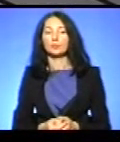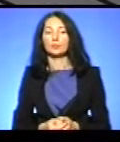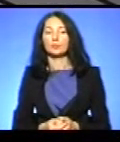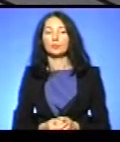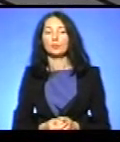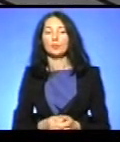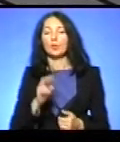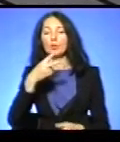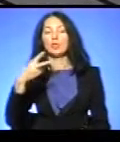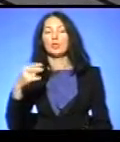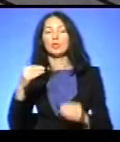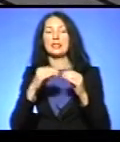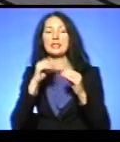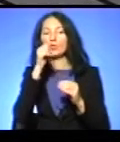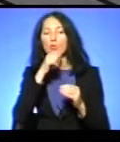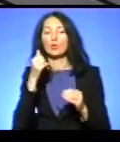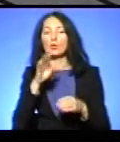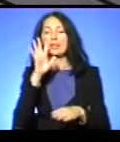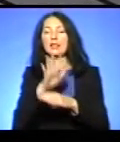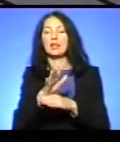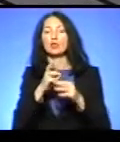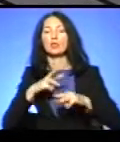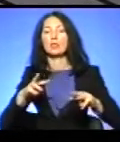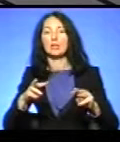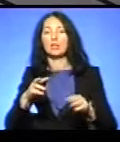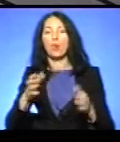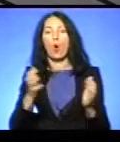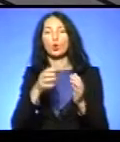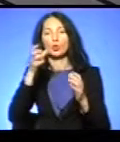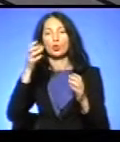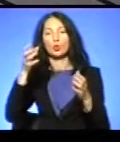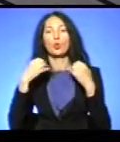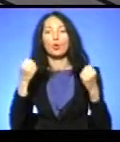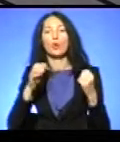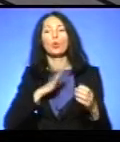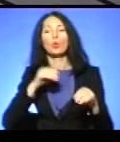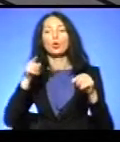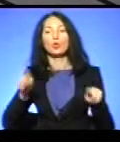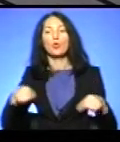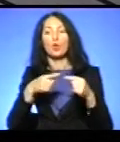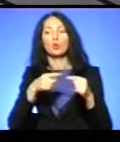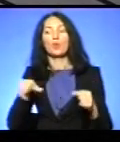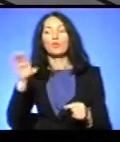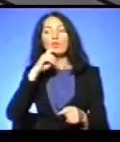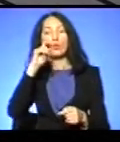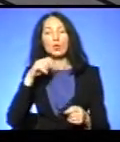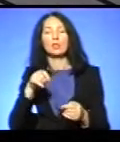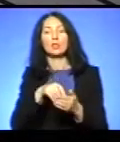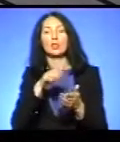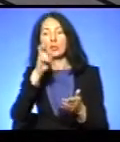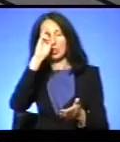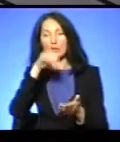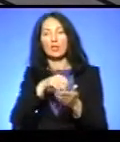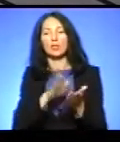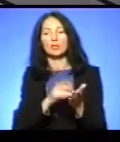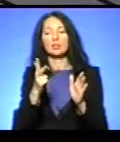У 2010 році за наказом Міністерства охорони здоров'я було створено всеукраїнський реєстр донорів, державний, але за вісім років